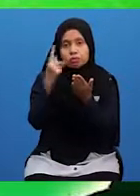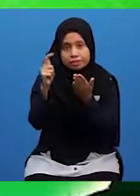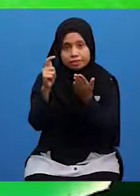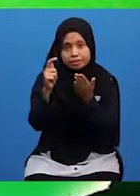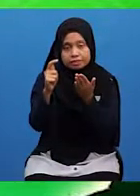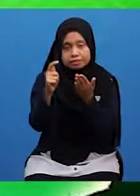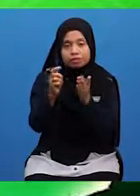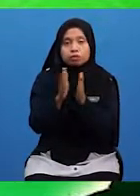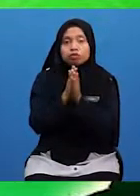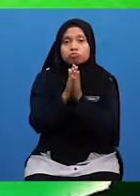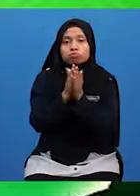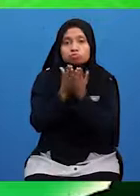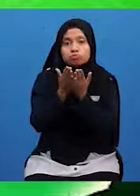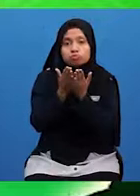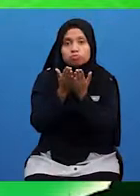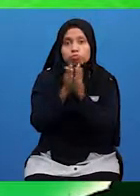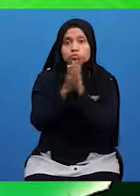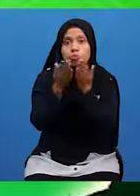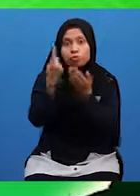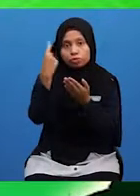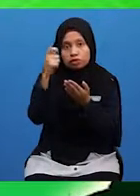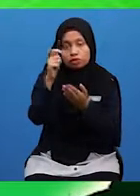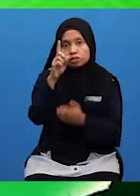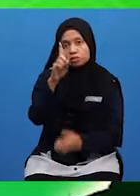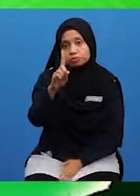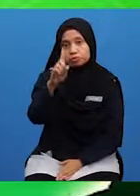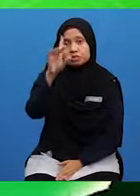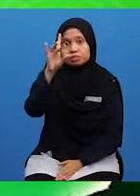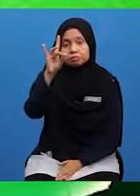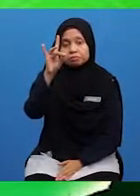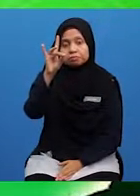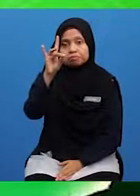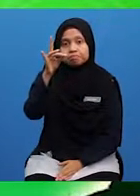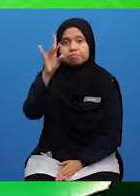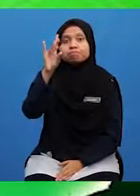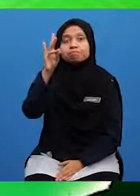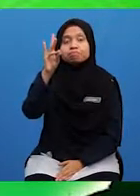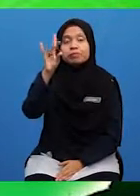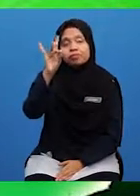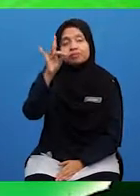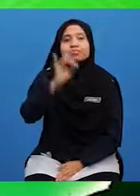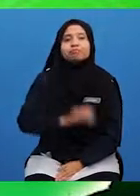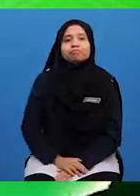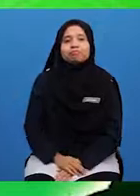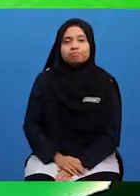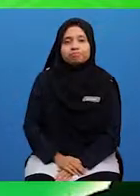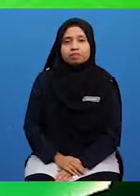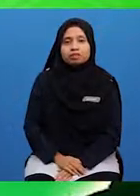buka buku teks masing-masing Muka surat 118 Murid-murid dah buka?